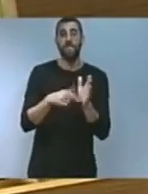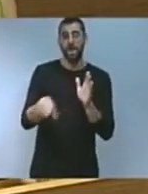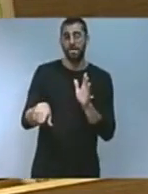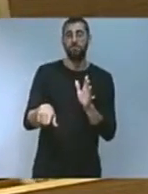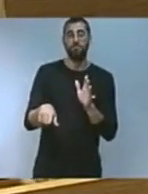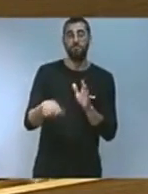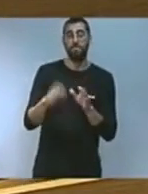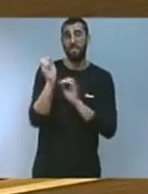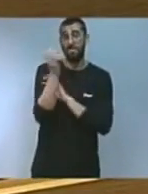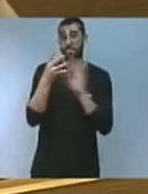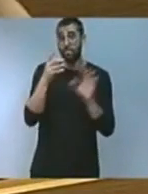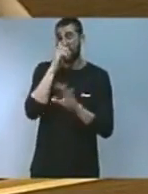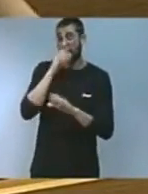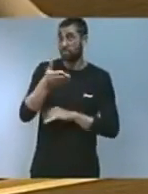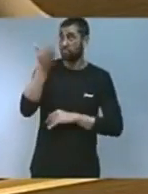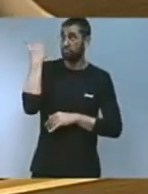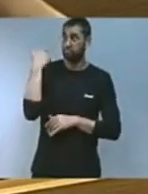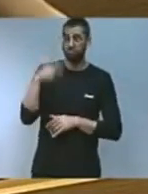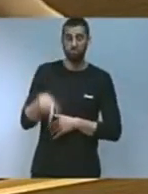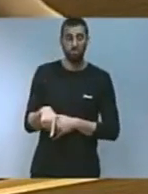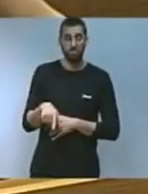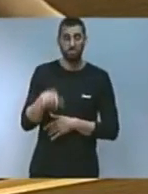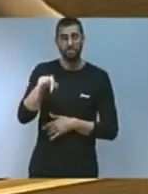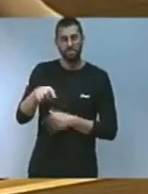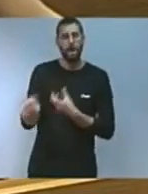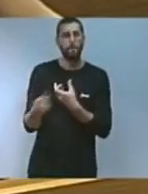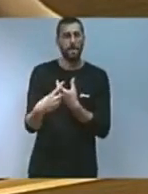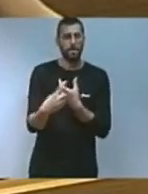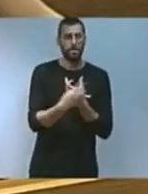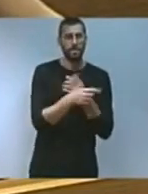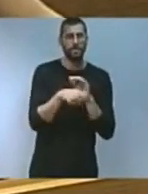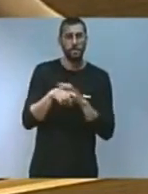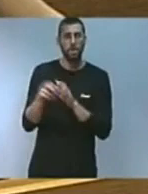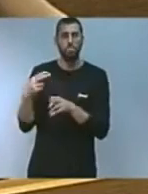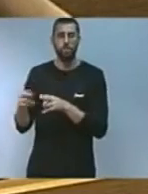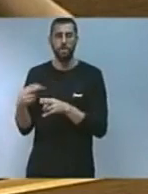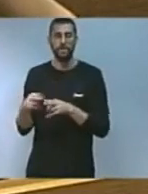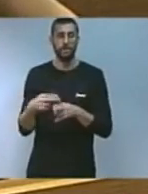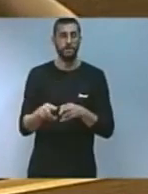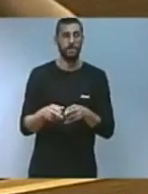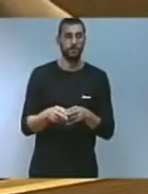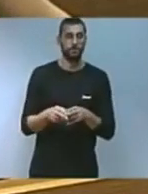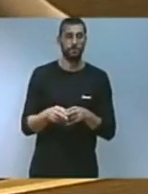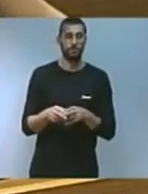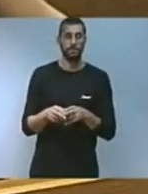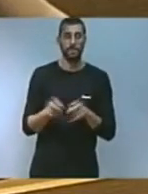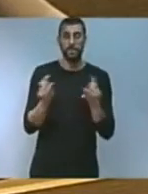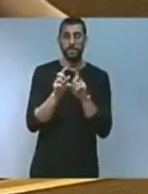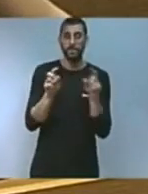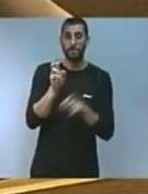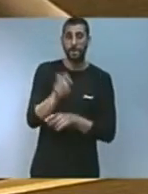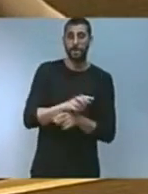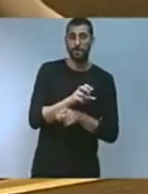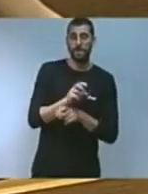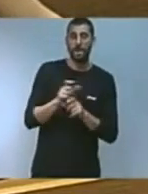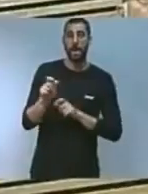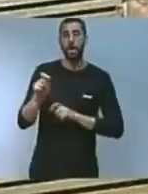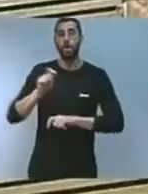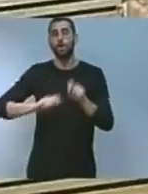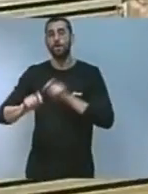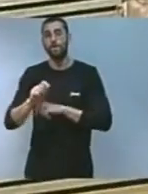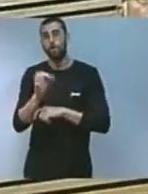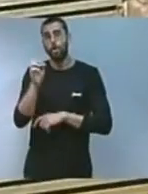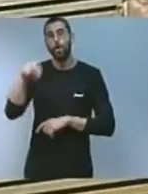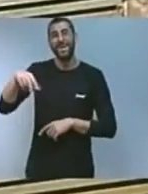denou anys i una llei altament participada pels agents polítics les entitats agràries les organitzacions essencianen de lucre que